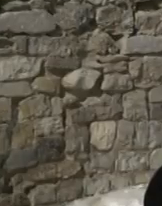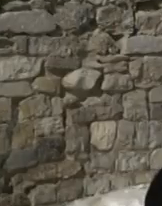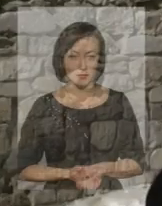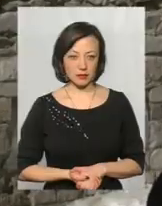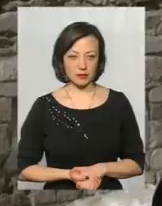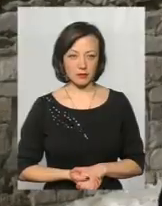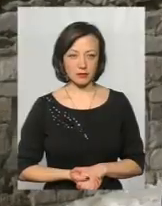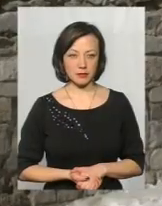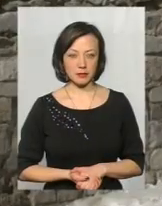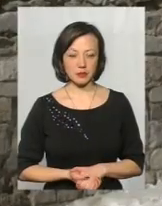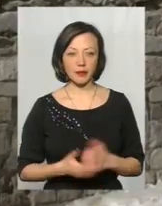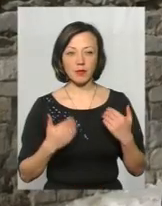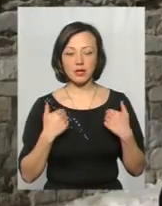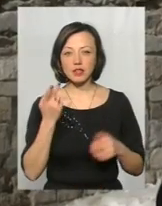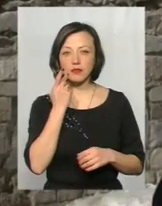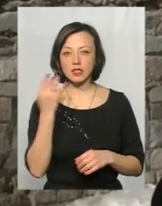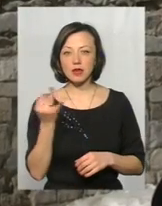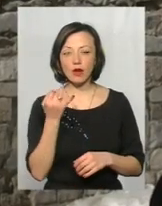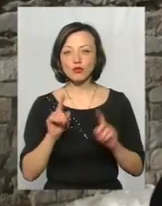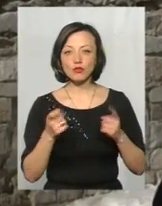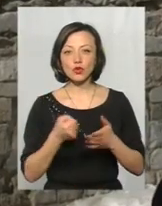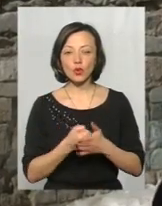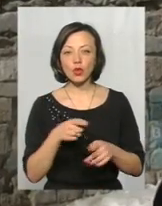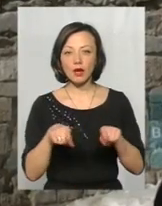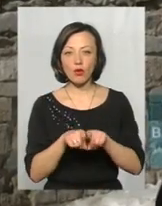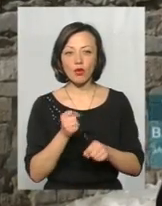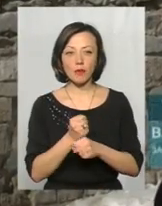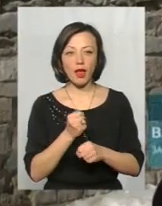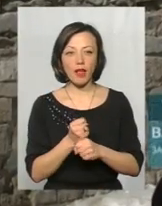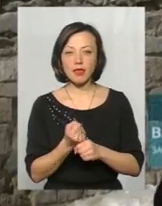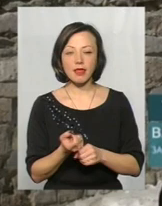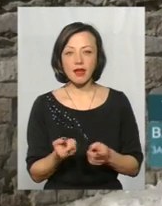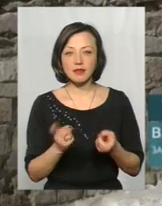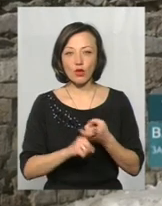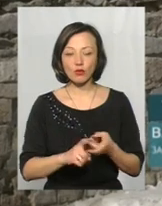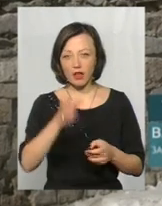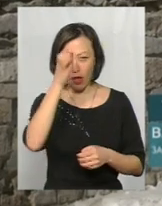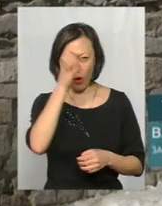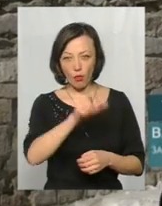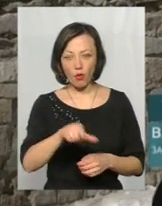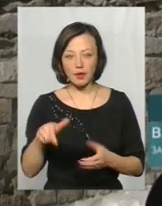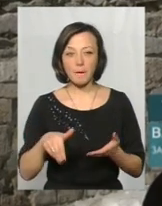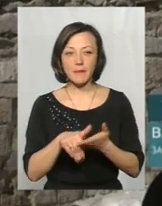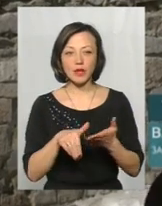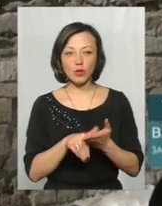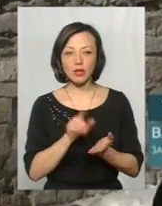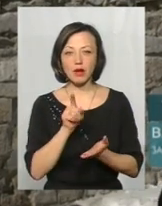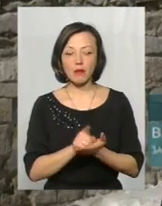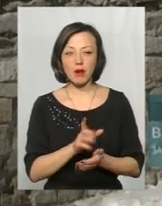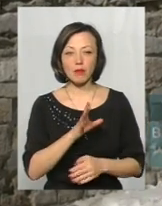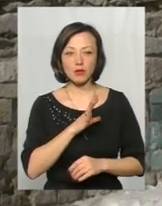Мене завжди цікавить, чому до такої роботи не залучені науковці. Методика має бути,